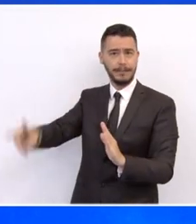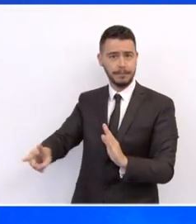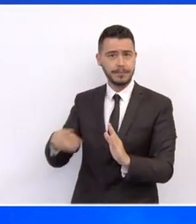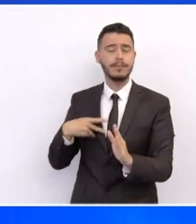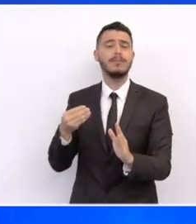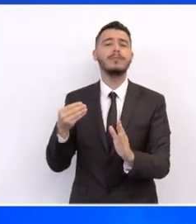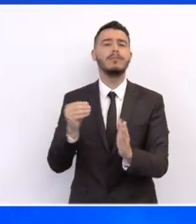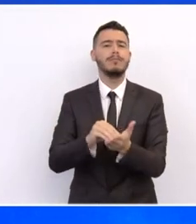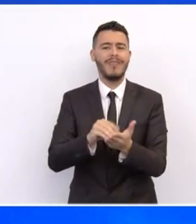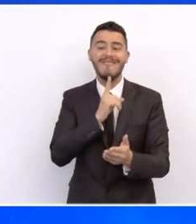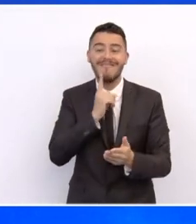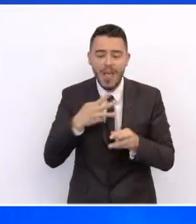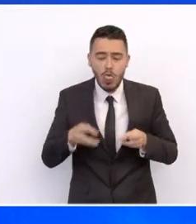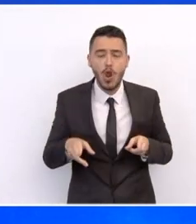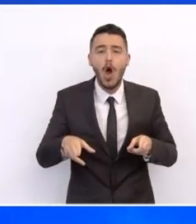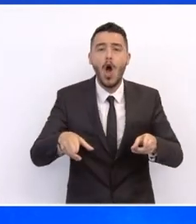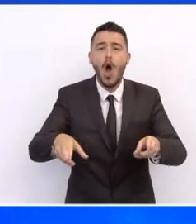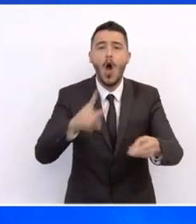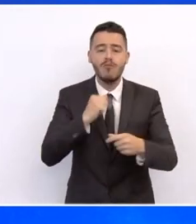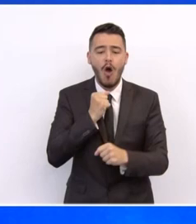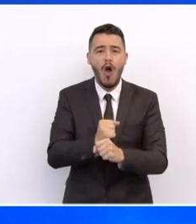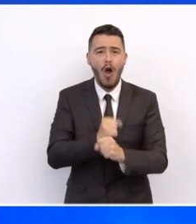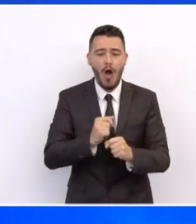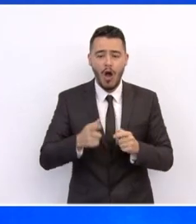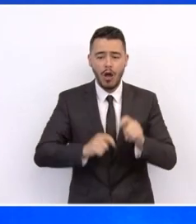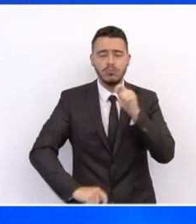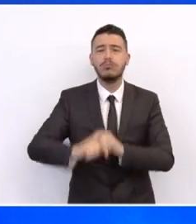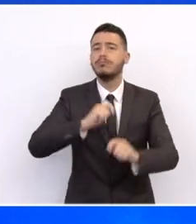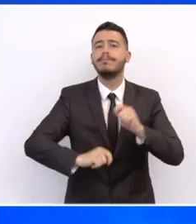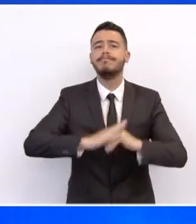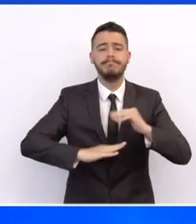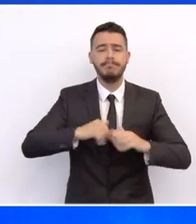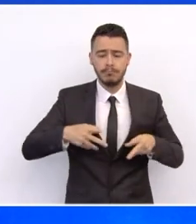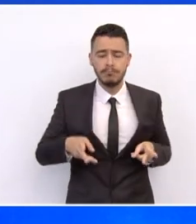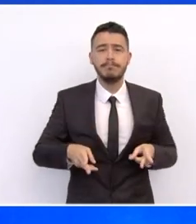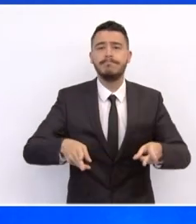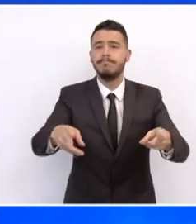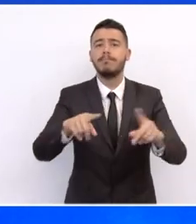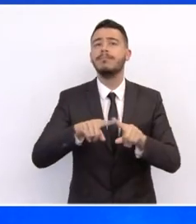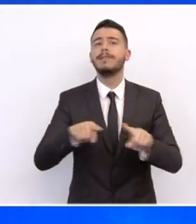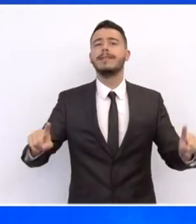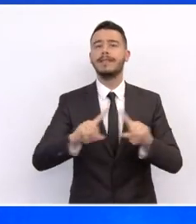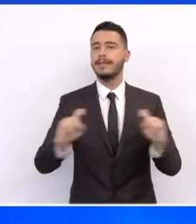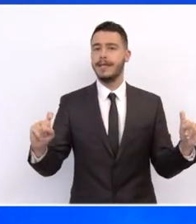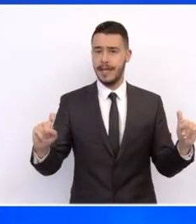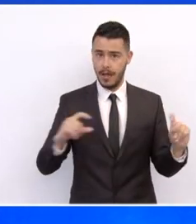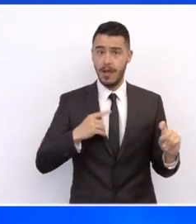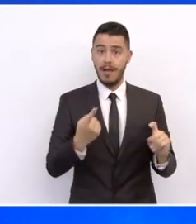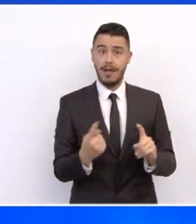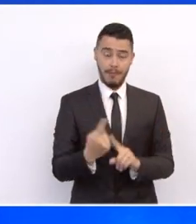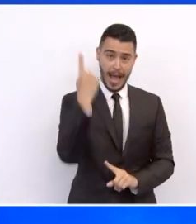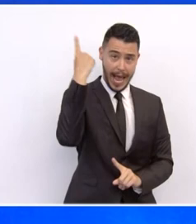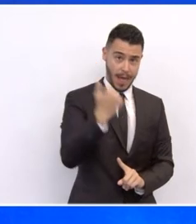Κρήτης, ένα μεγάλο πρόγραμμα για την οδική ασφάλεια που θα αφορά πάρα πολλά οδικά δίκτυα στη χώρα,